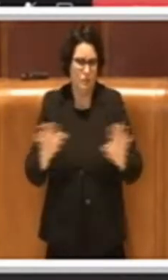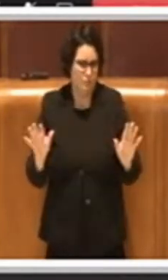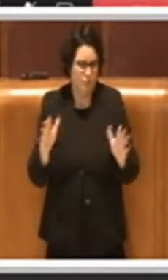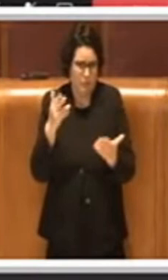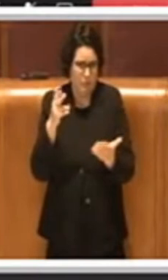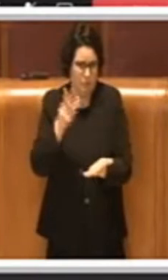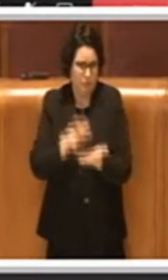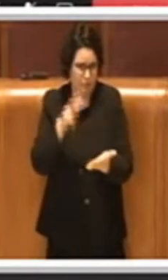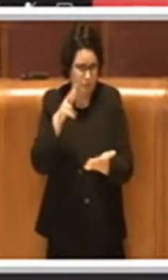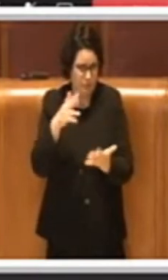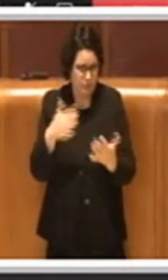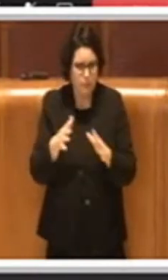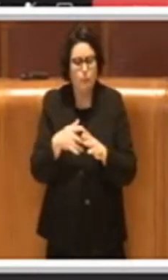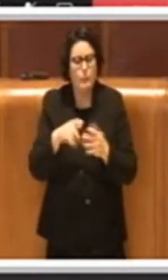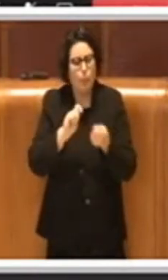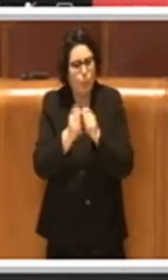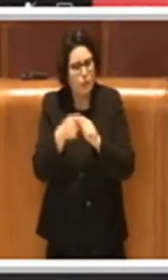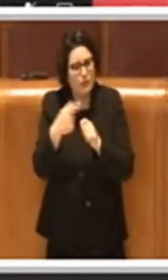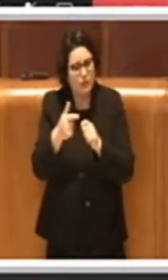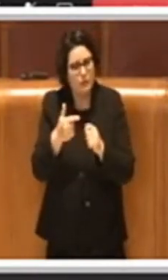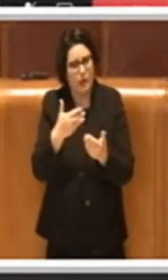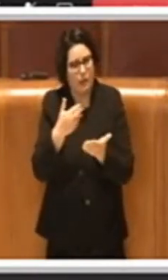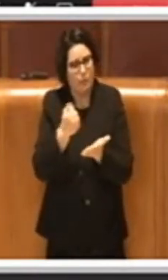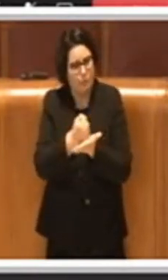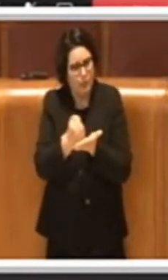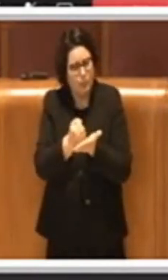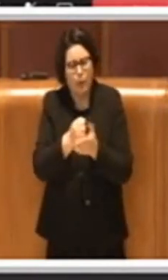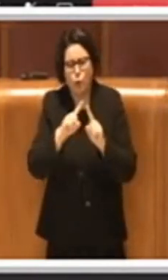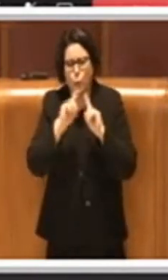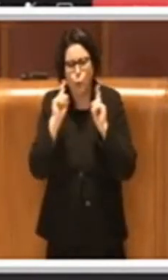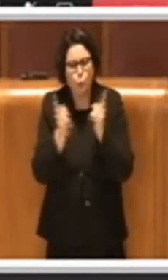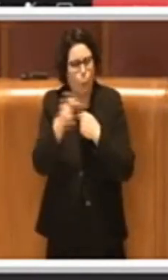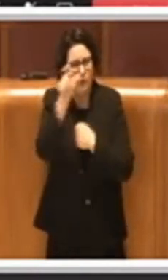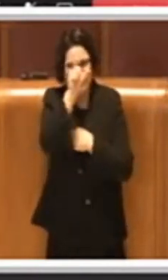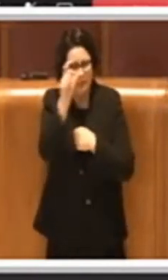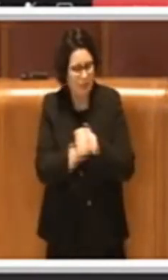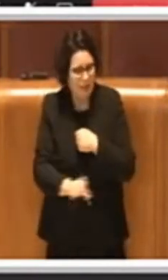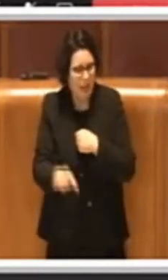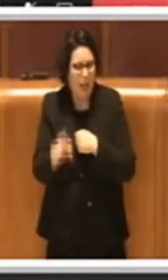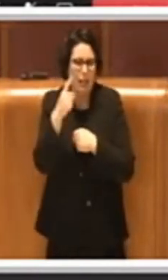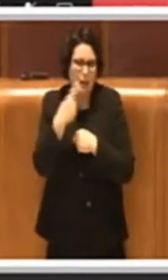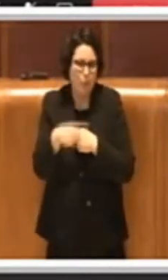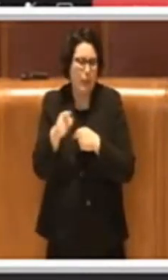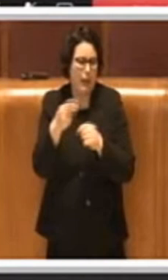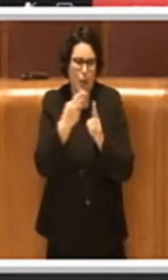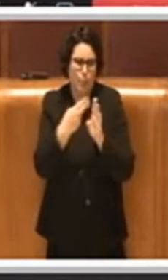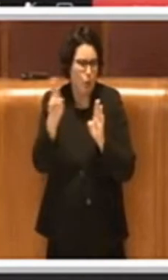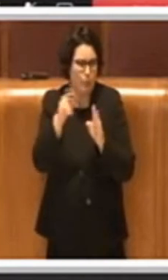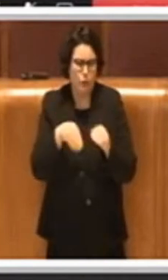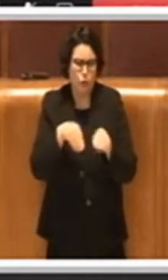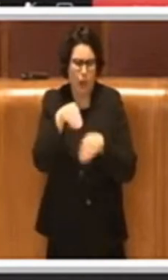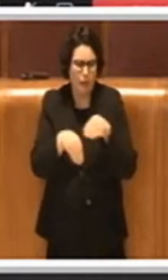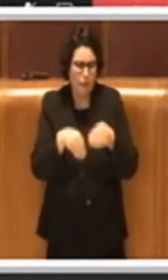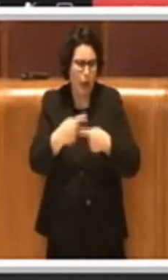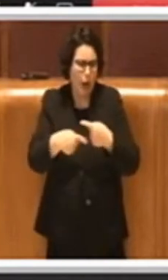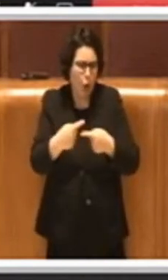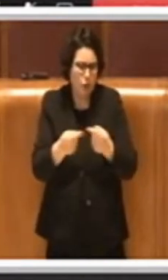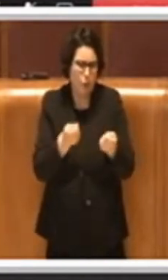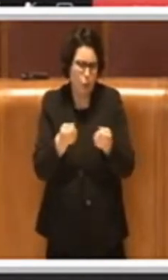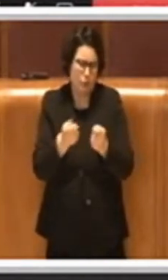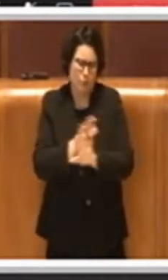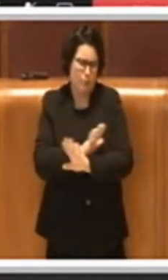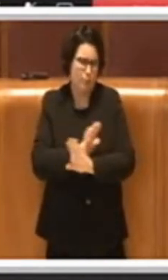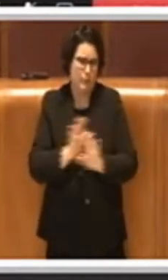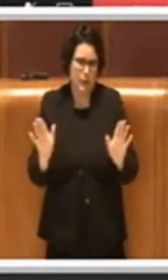permetterebbe, come dicevo, a tutti i comuni italiani di poter garantire il benessere degli animali. Concludo,